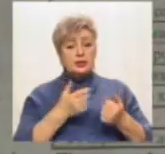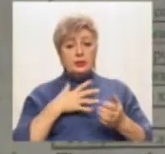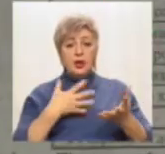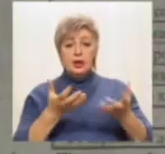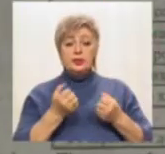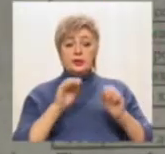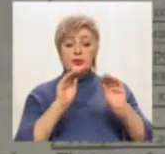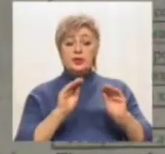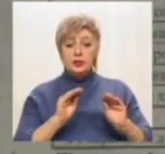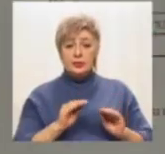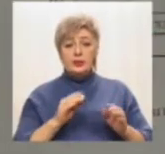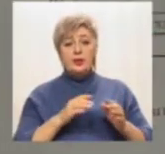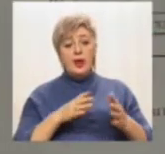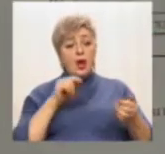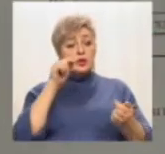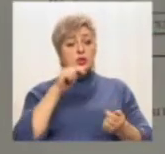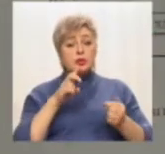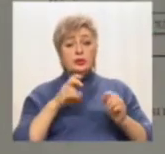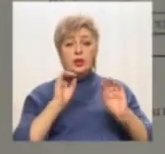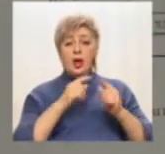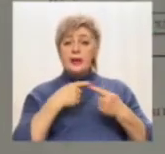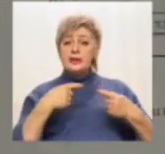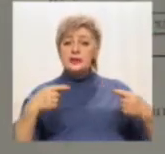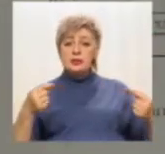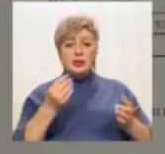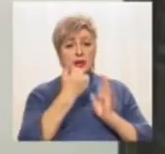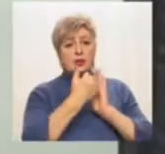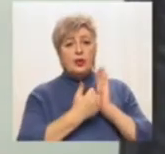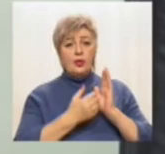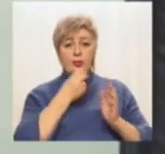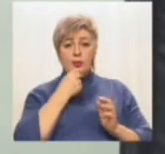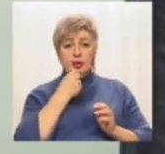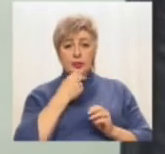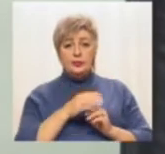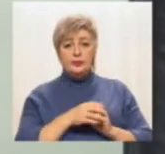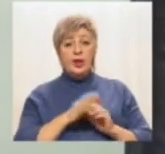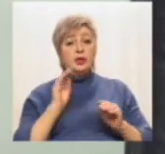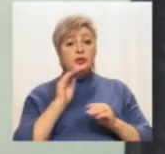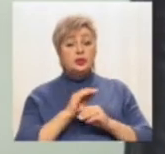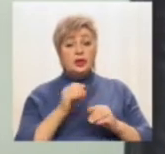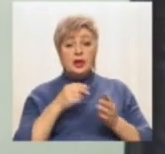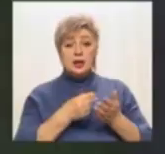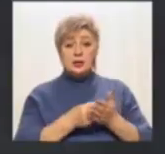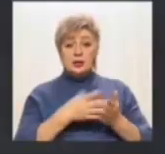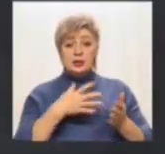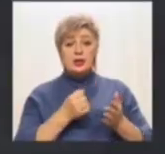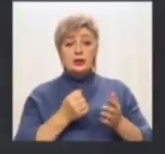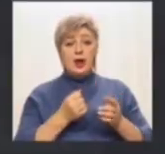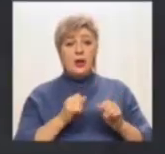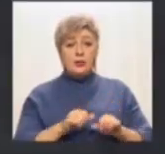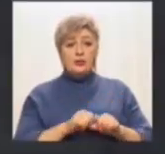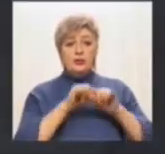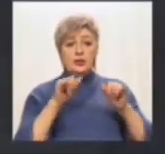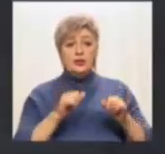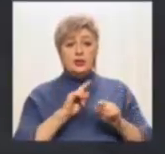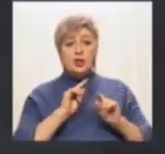стосовно різноманіття меню, каже Тетяна Пономарчук, заступниця директора компанії. Додає, ціни виросли через інфляцію.